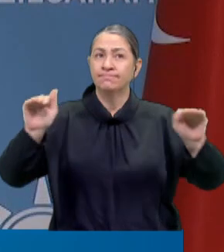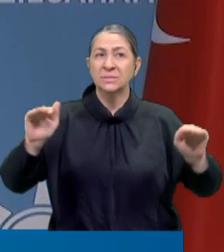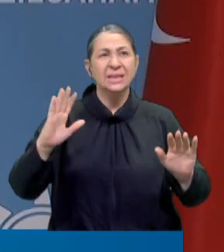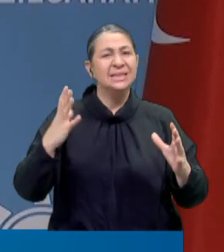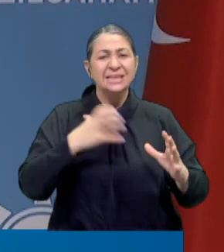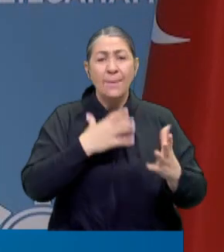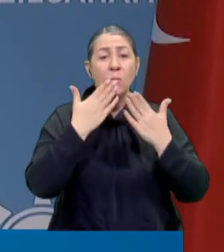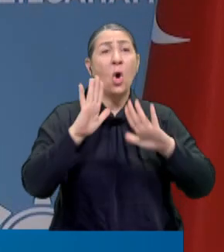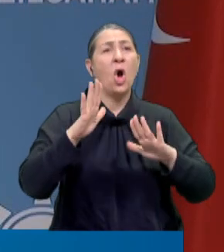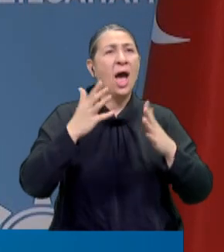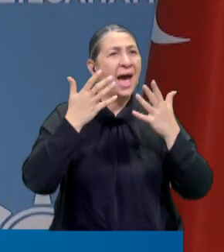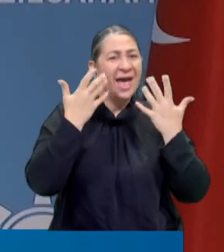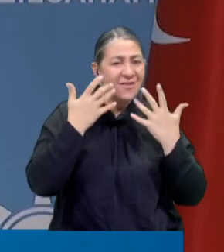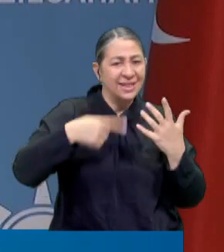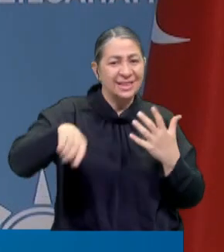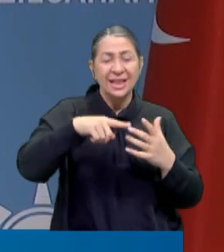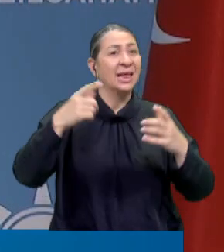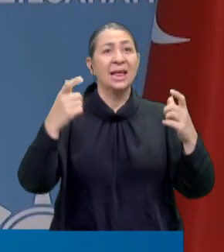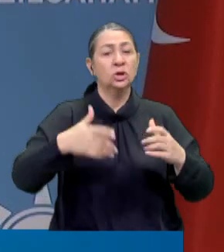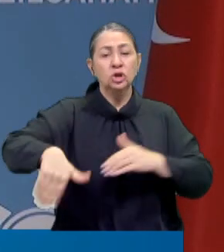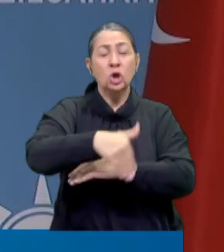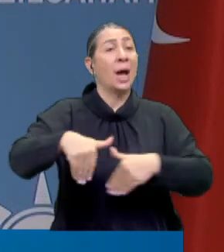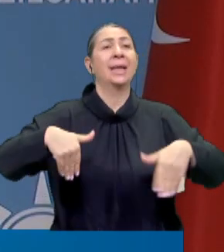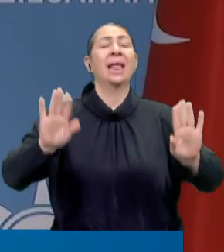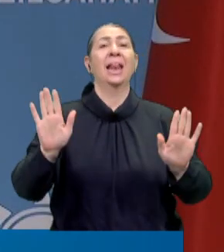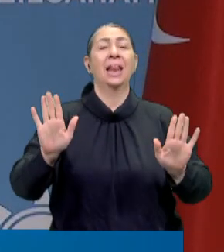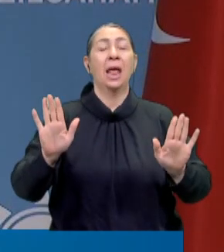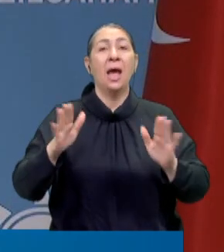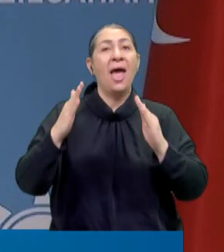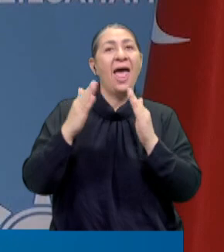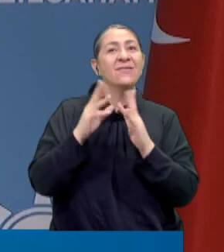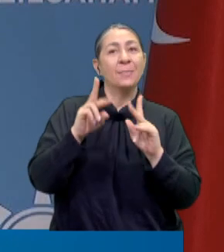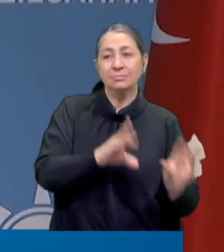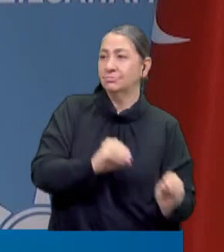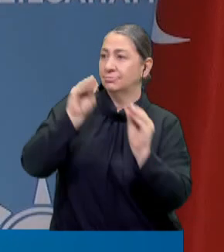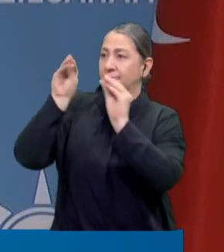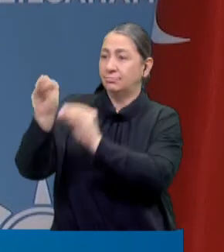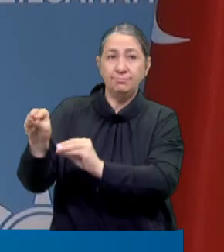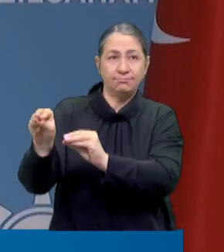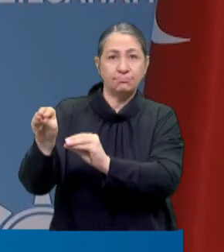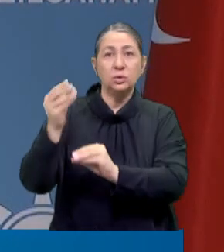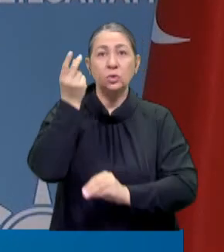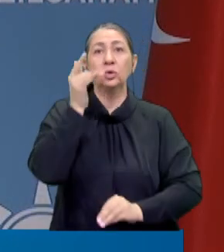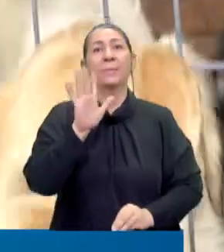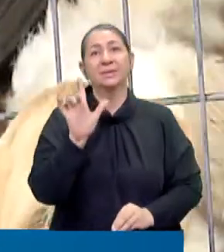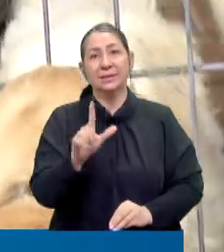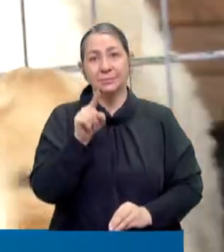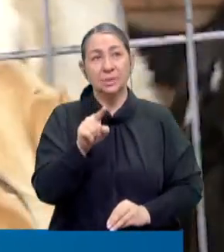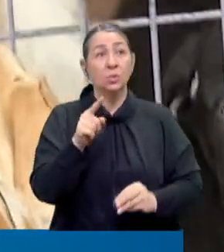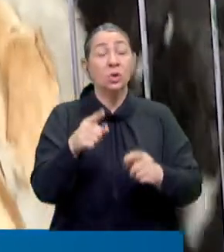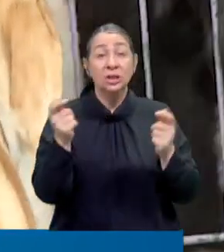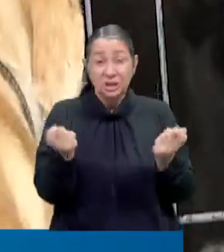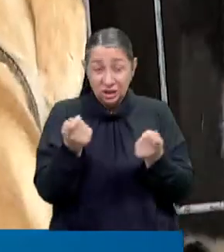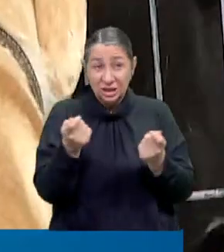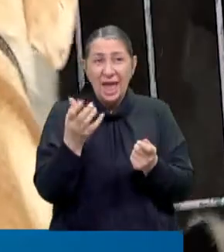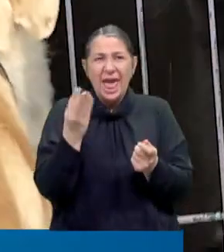Sahipsiz hayvanların yerinin sokaklar değil barınaklar olduğunu unutmamalıyız. Bu işin